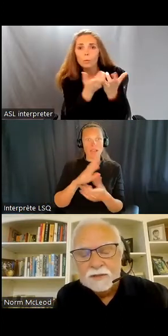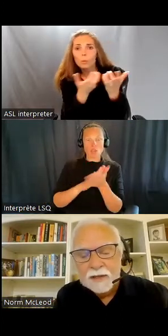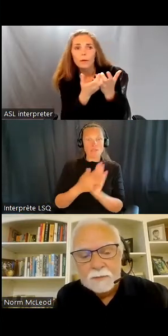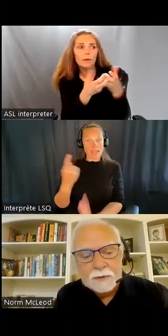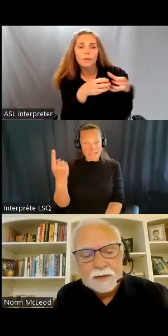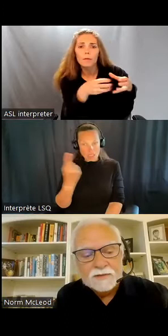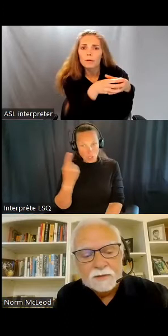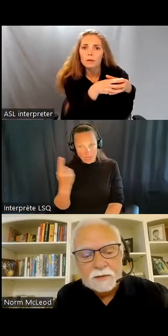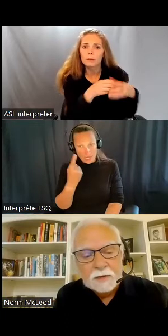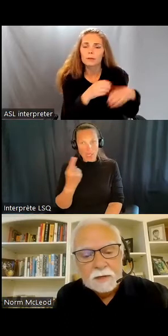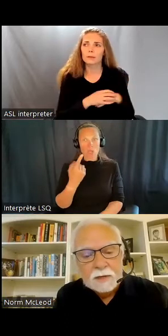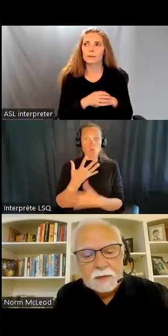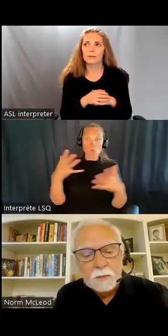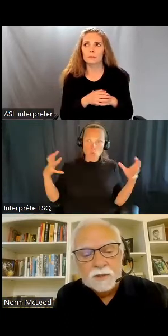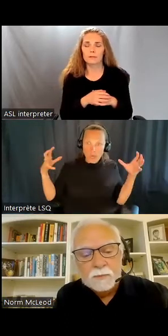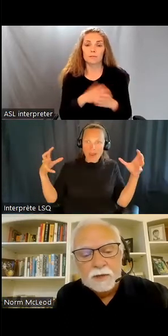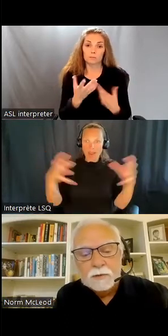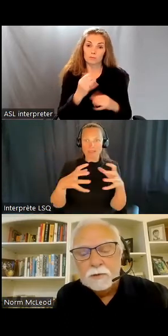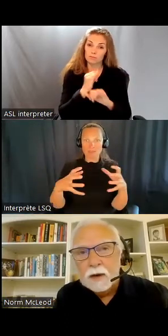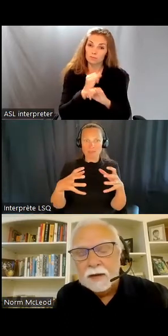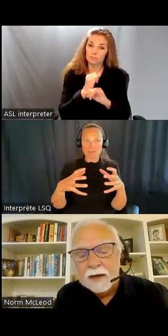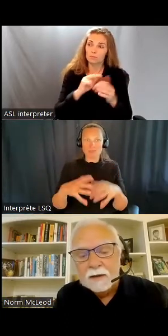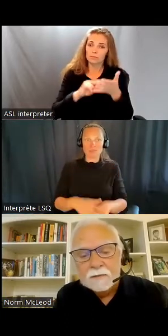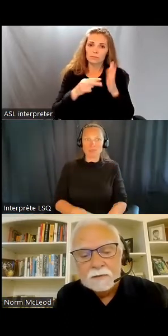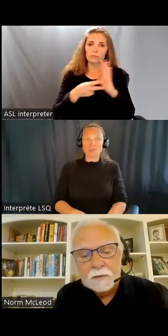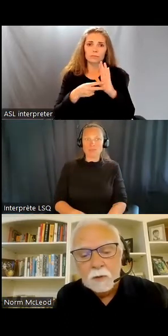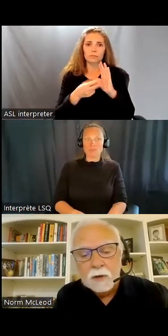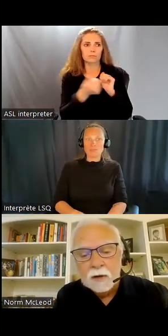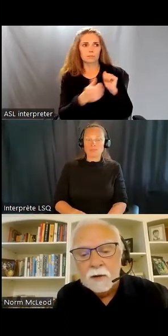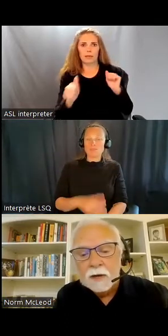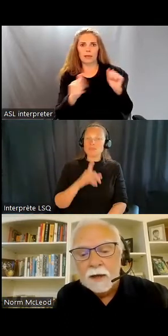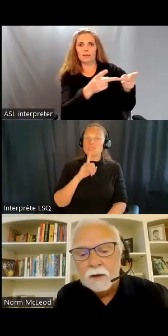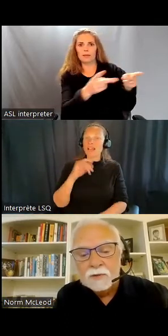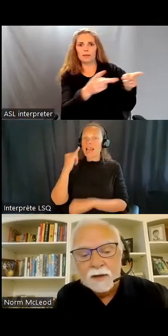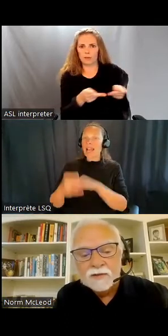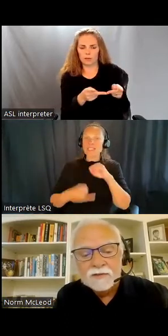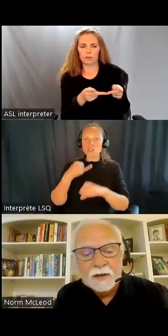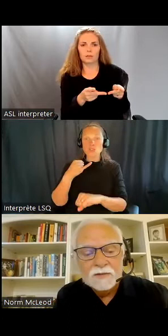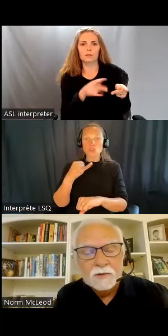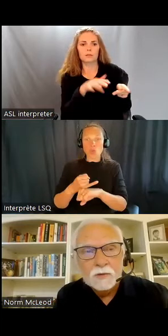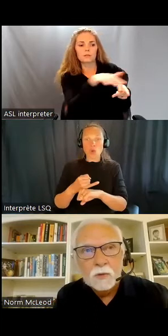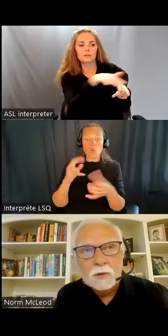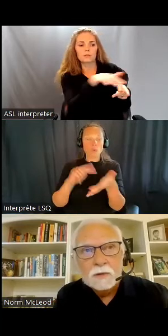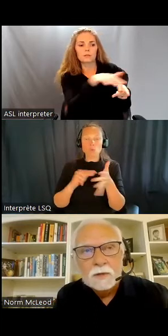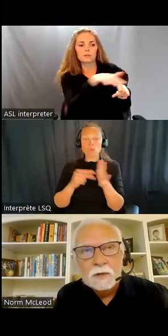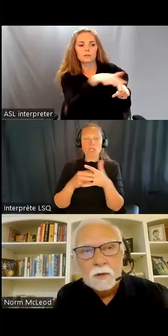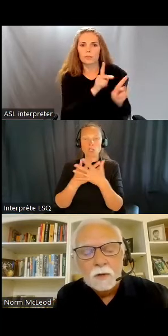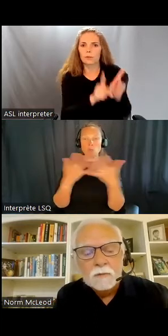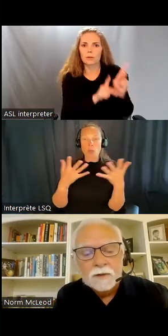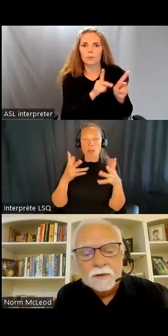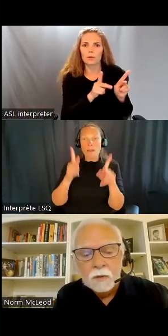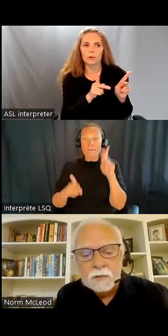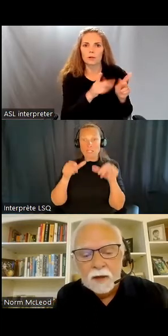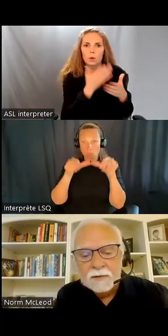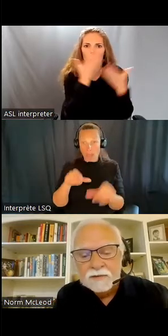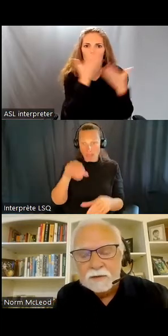Une institution est un endroit où les résidents n'ont pas le contrôle de